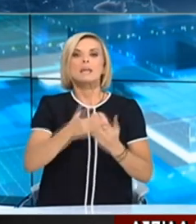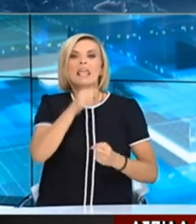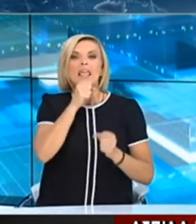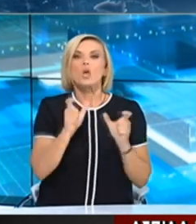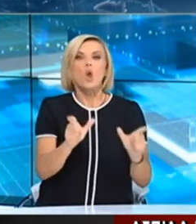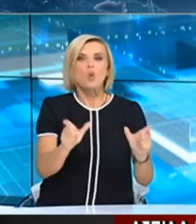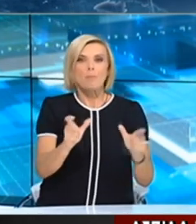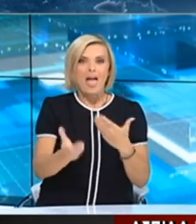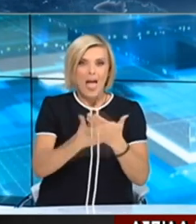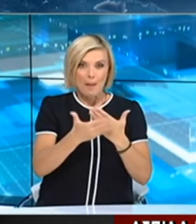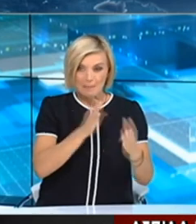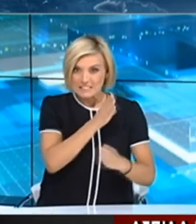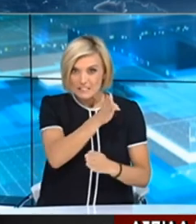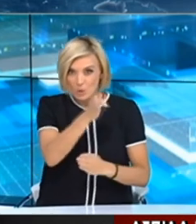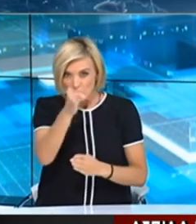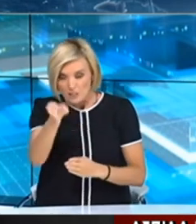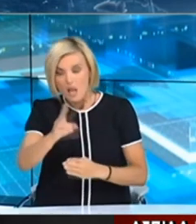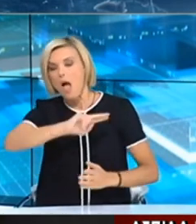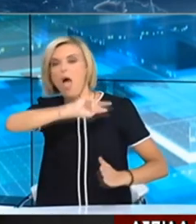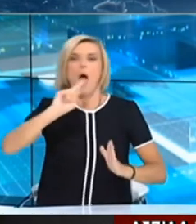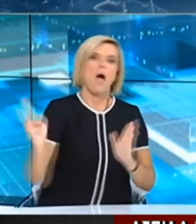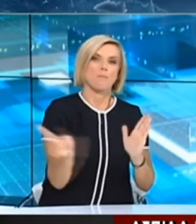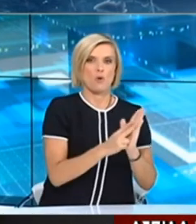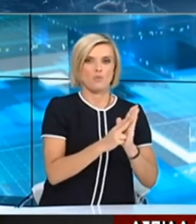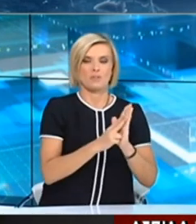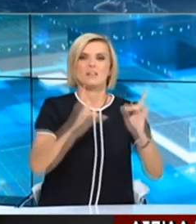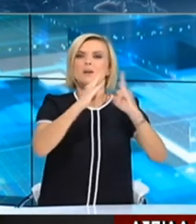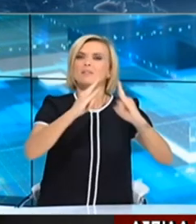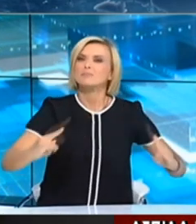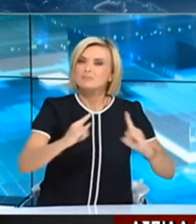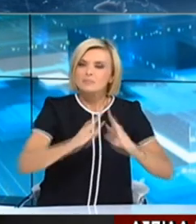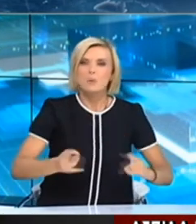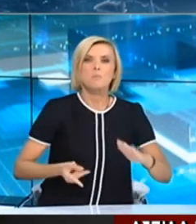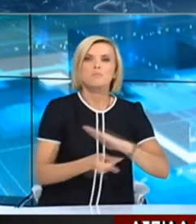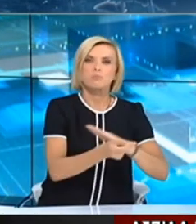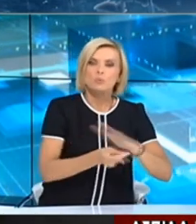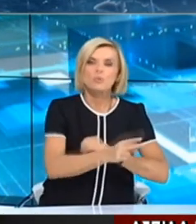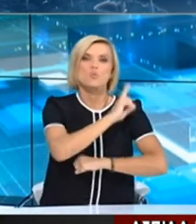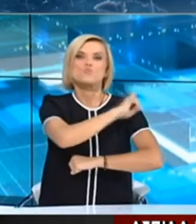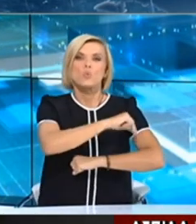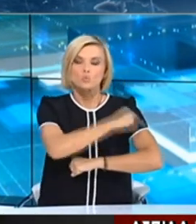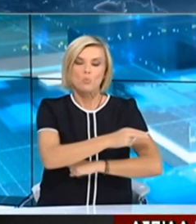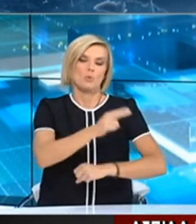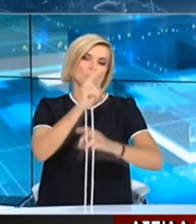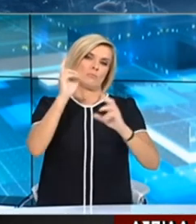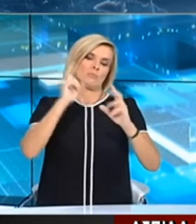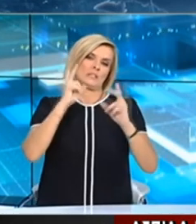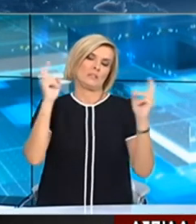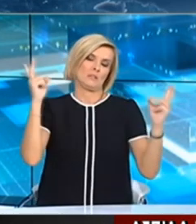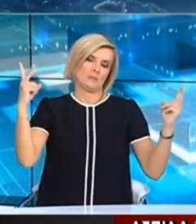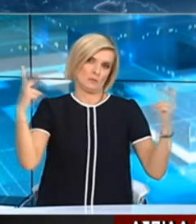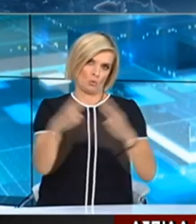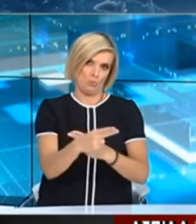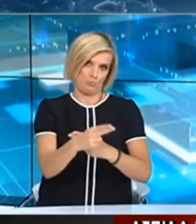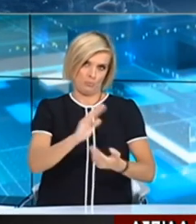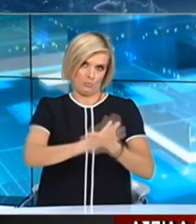γυροκομεία σε δομές ευάλωτων ομάδων, άστεγοι, πρόσφυγες και σε νοσοκομεία. Επιπλέον, όσον αφορά στα νοσοκομεία,